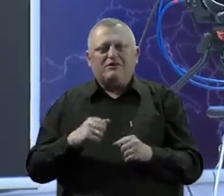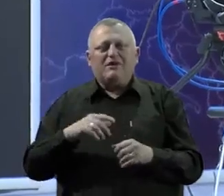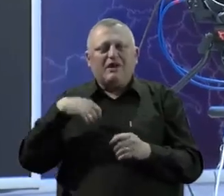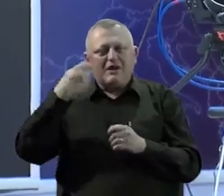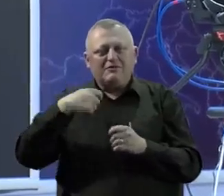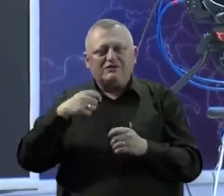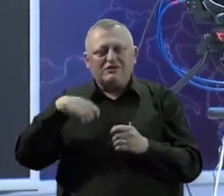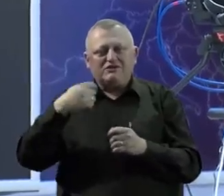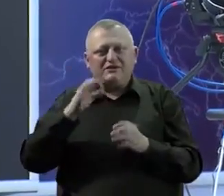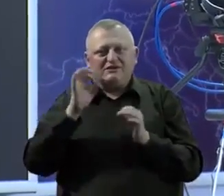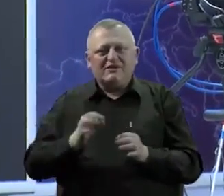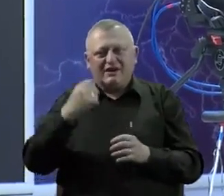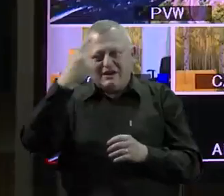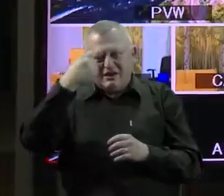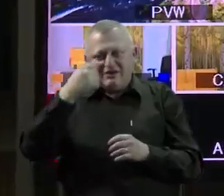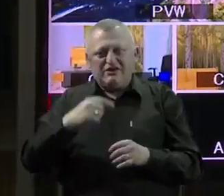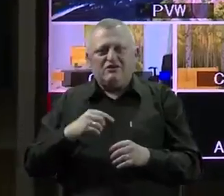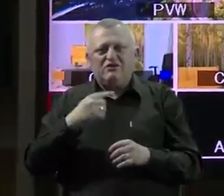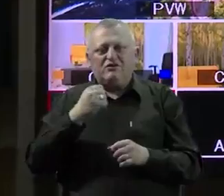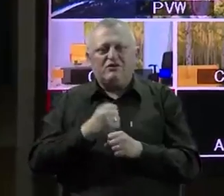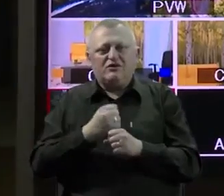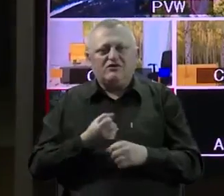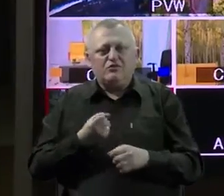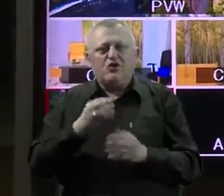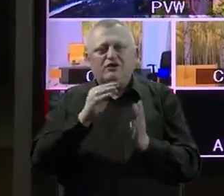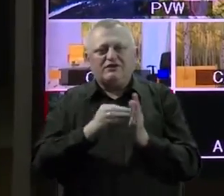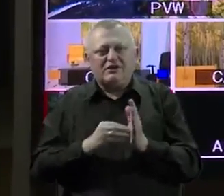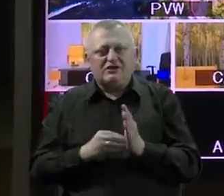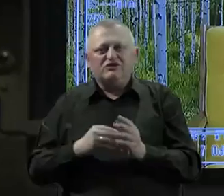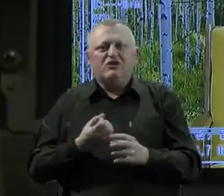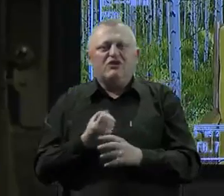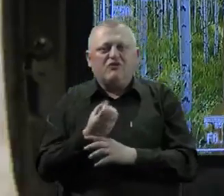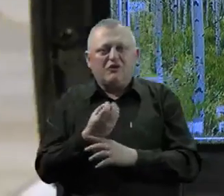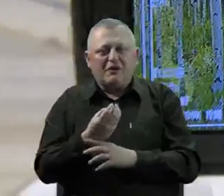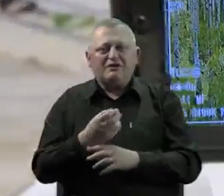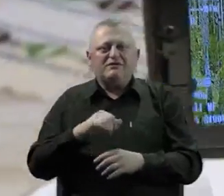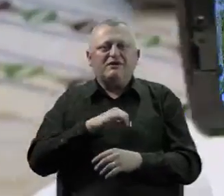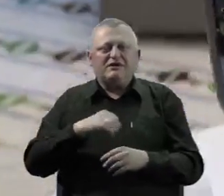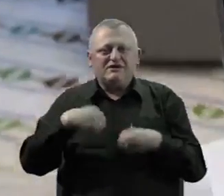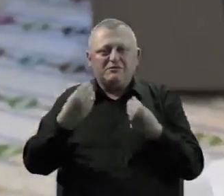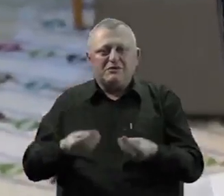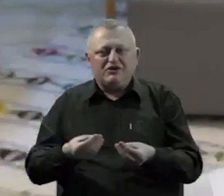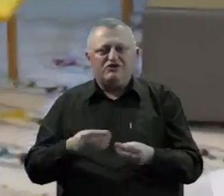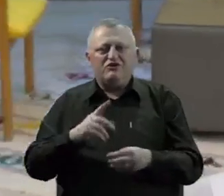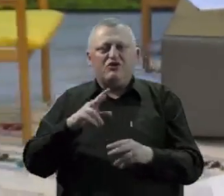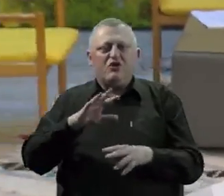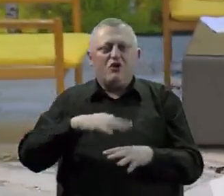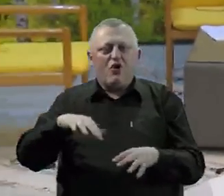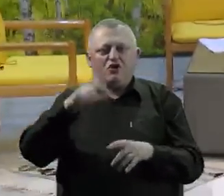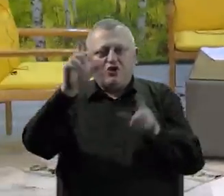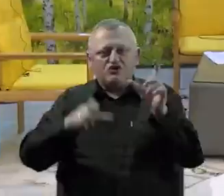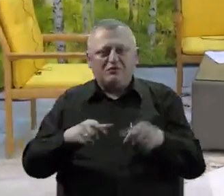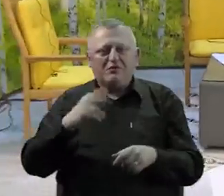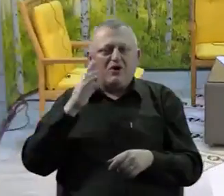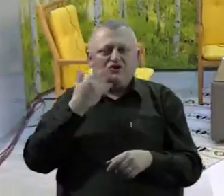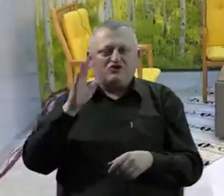Emisija će biti emitirana svake nedilje. Činiće i brojni sadržaj, počevo od informacija, zanimljivih priča za i o osobama